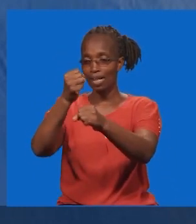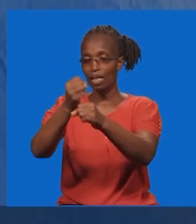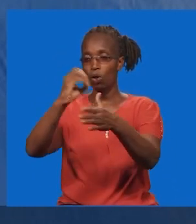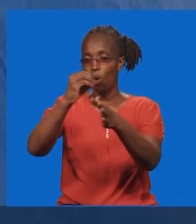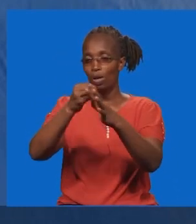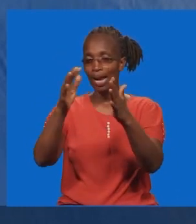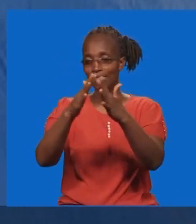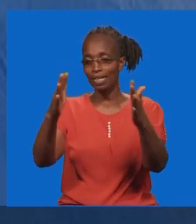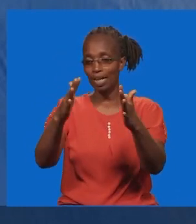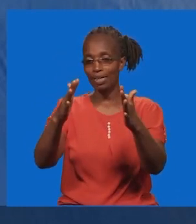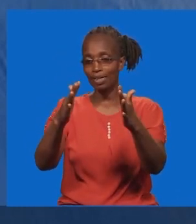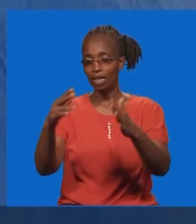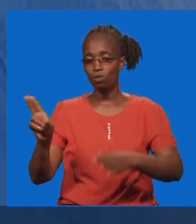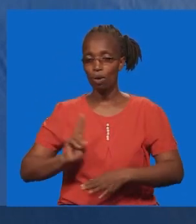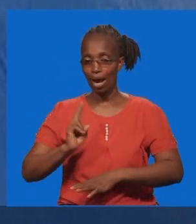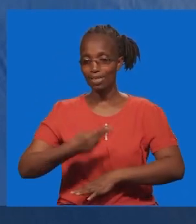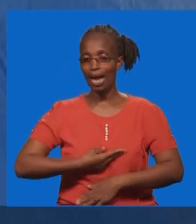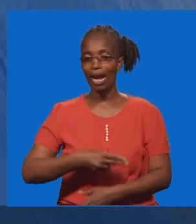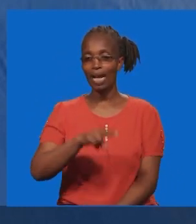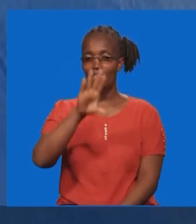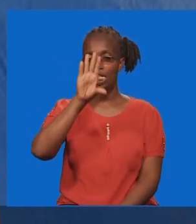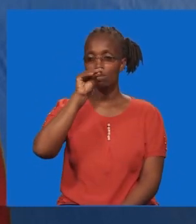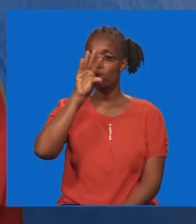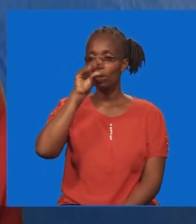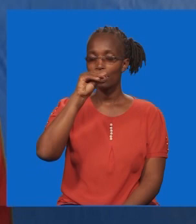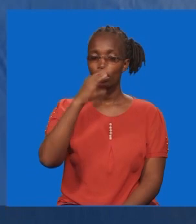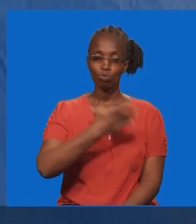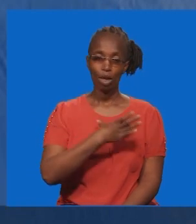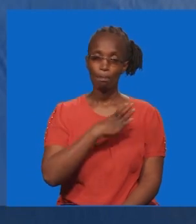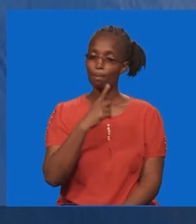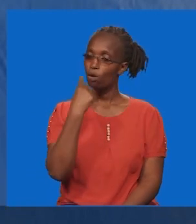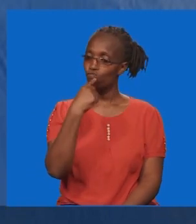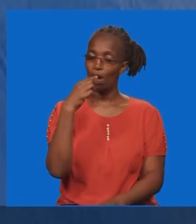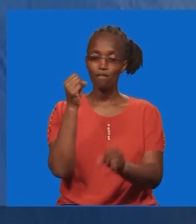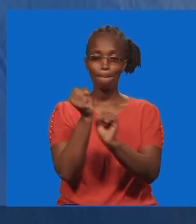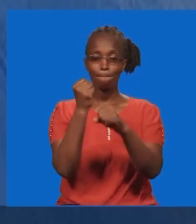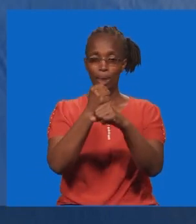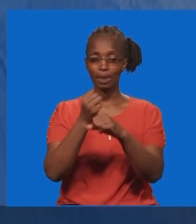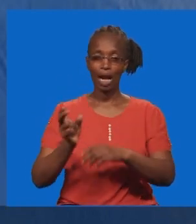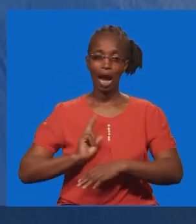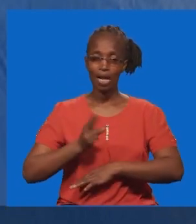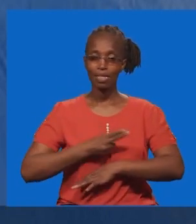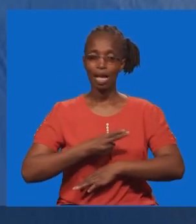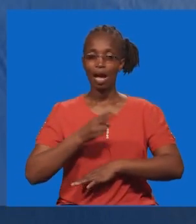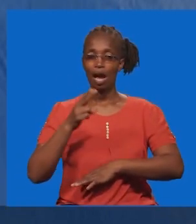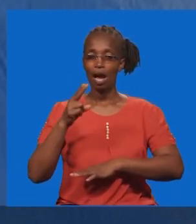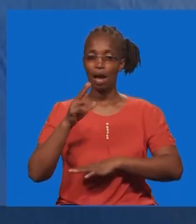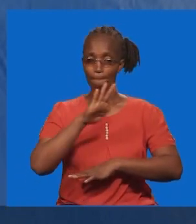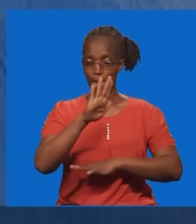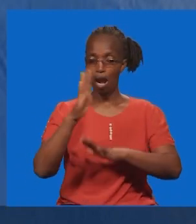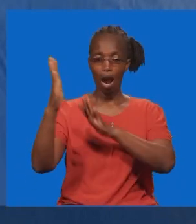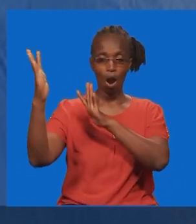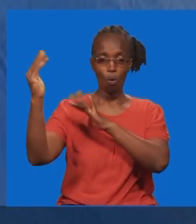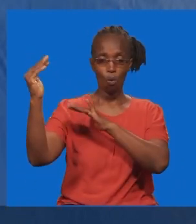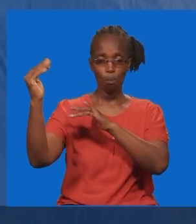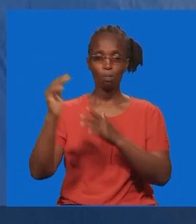mkuu kwa wale ambao anamutumainia. Na anaungia kwa mtu ambaye amemfanya buwana kuwa tumaini lake. Na